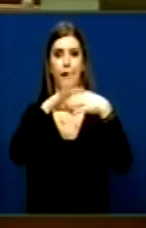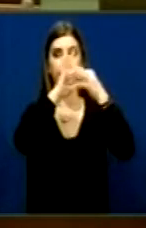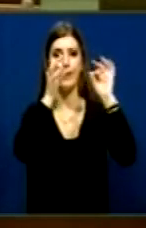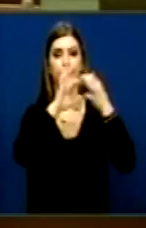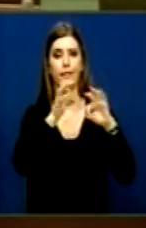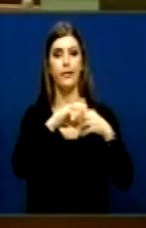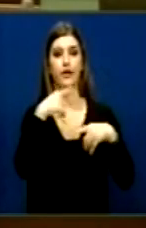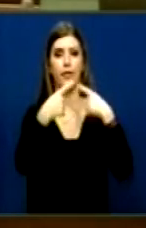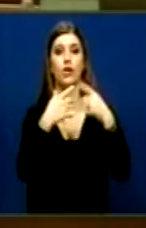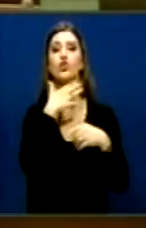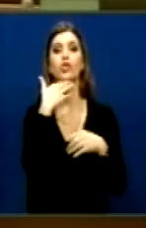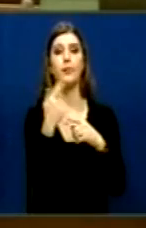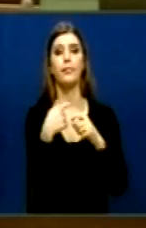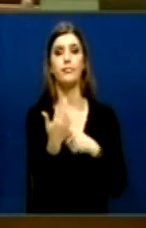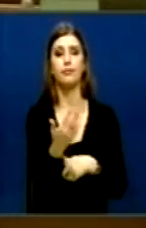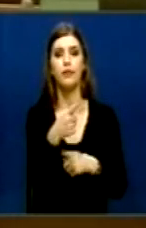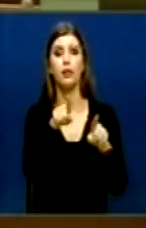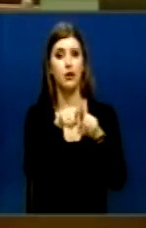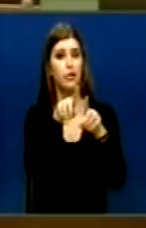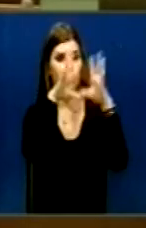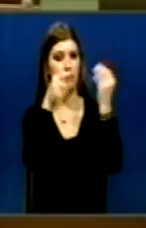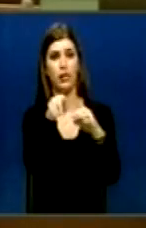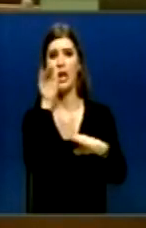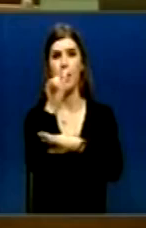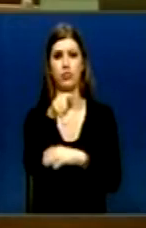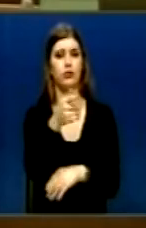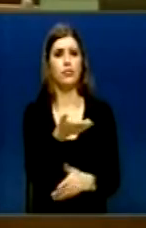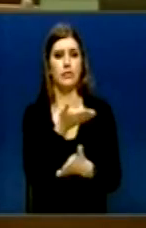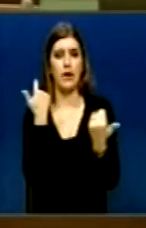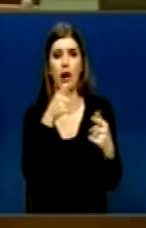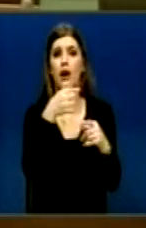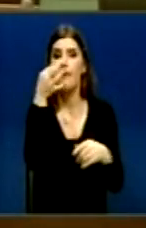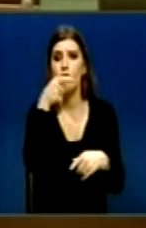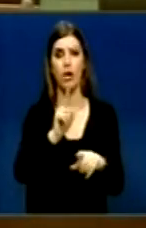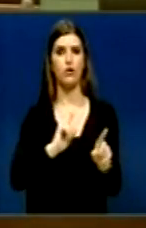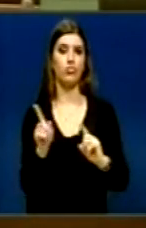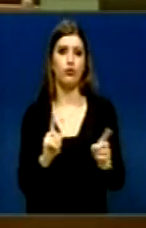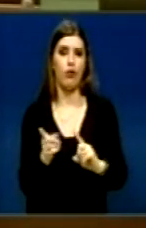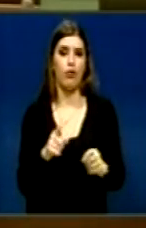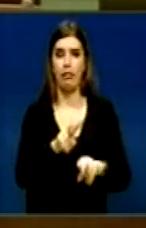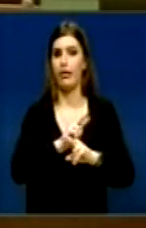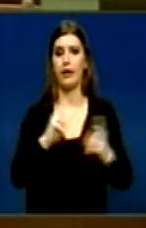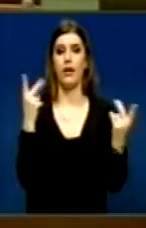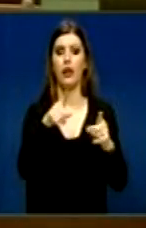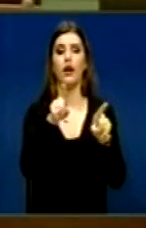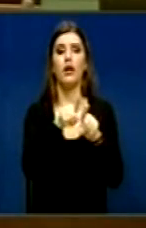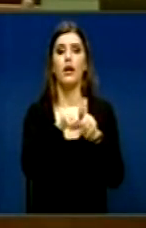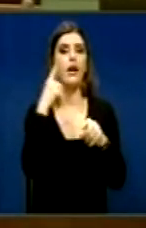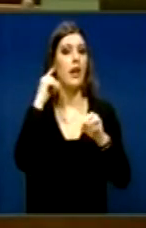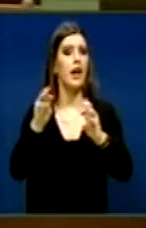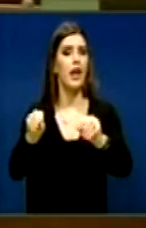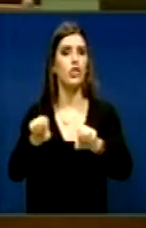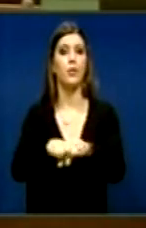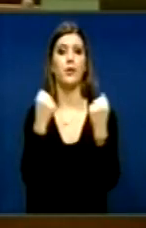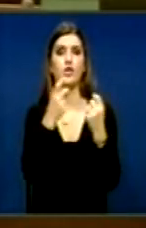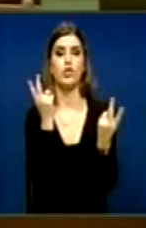Për shkak se këto nuk janë raportën. Të u majh nuk qenë në nësë informatë. Kjo është një maktetofoni prishu. Gjashëm e